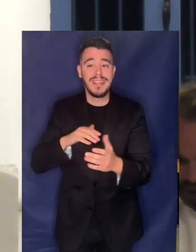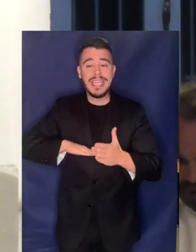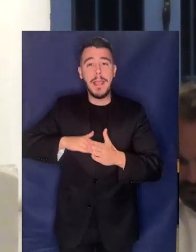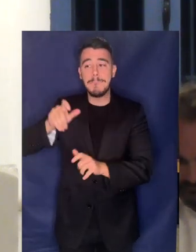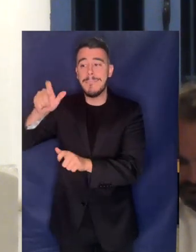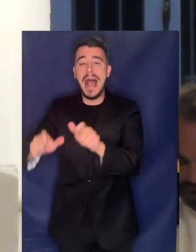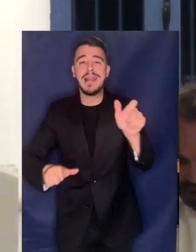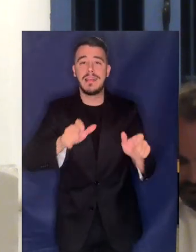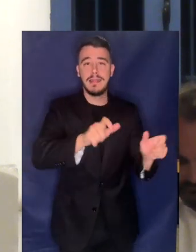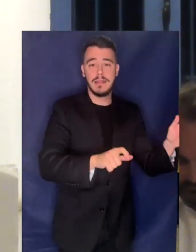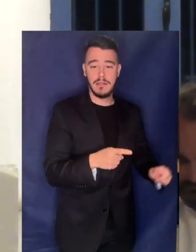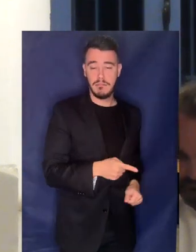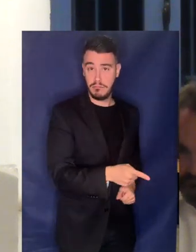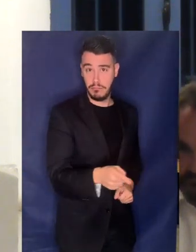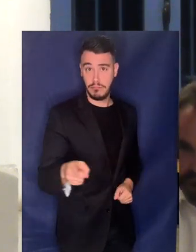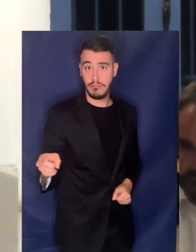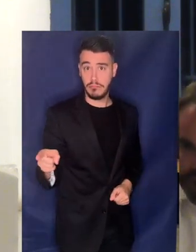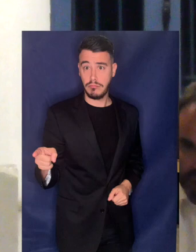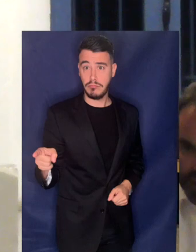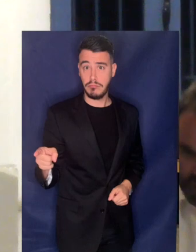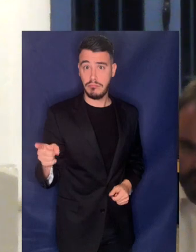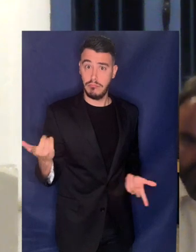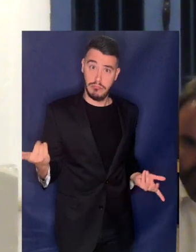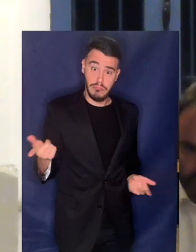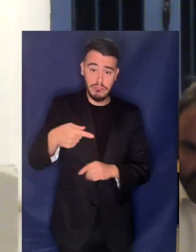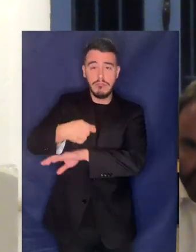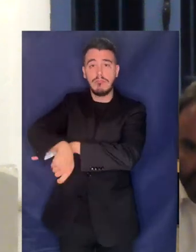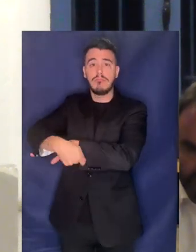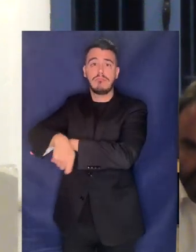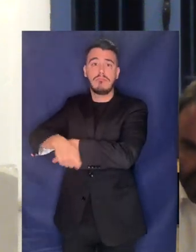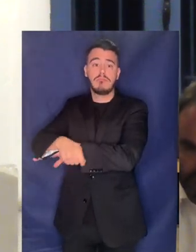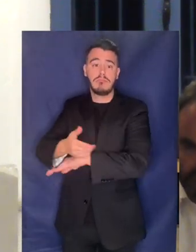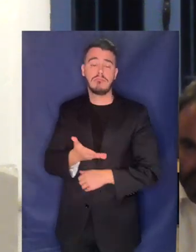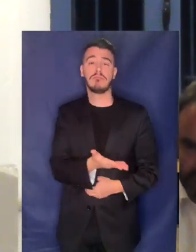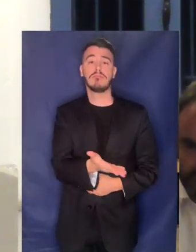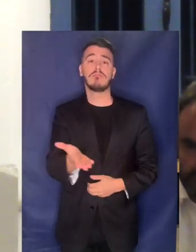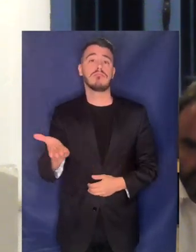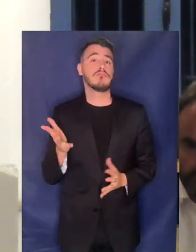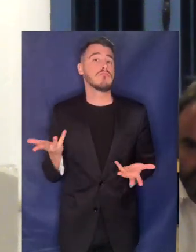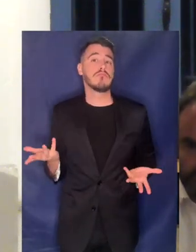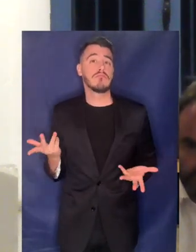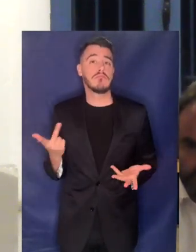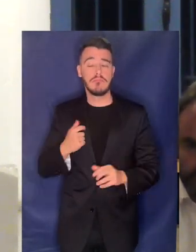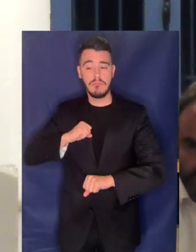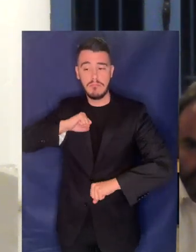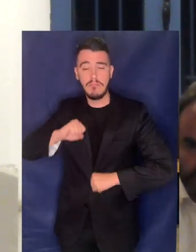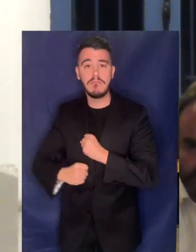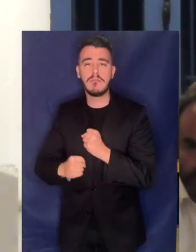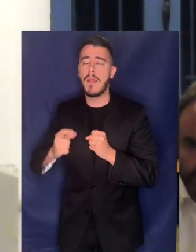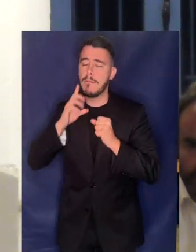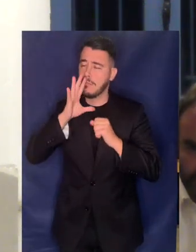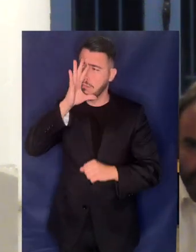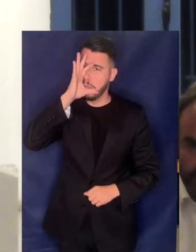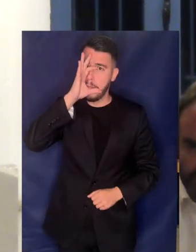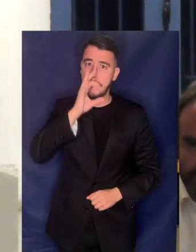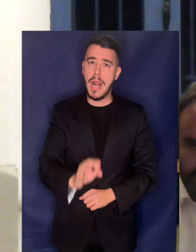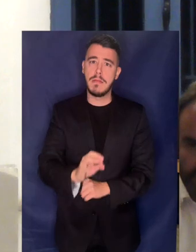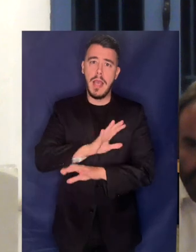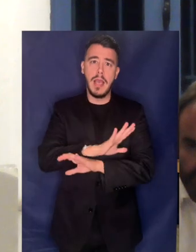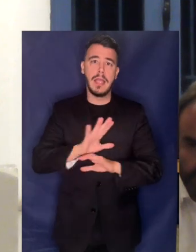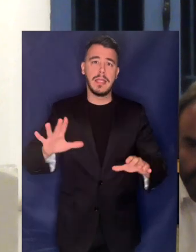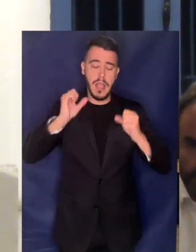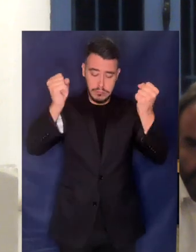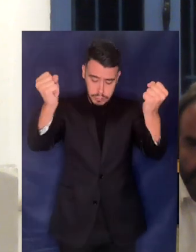δόρατος του νομικού αγώνα ο οποίος έχει καταστεί μια συντριβή για το Μητσοτάκη